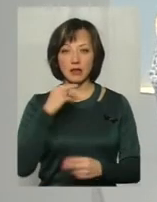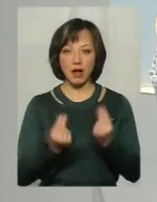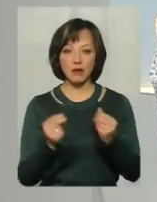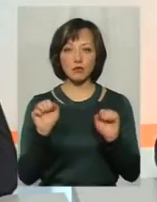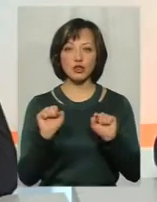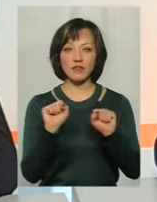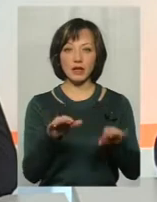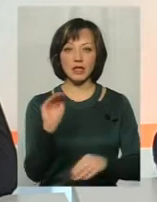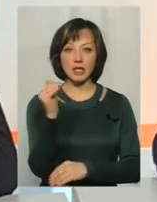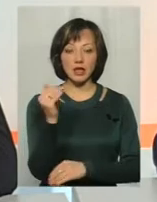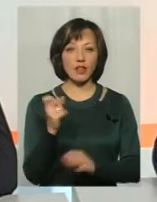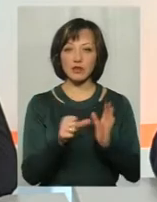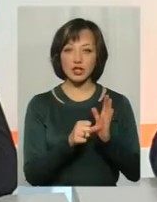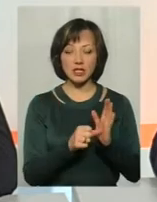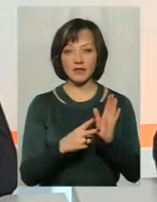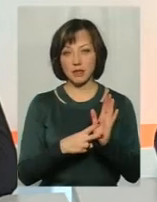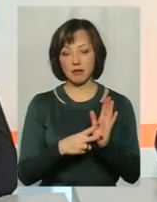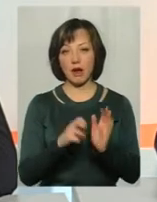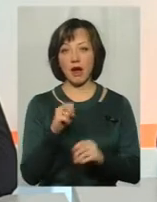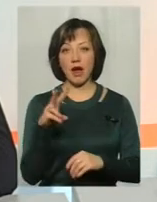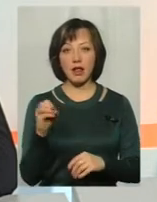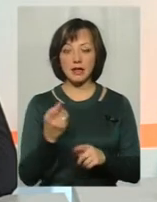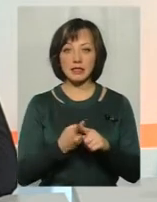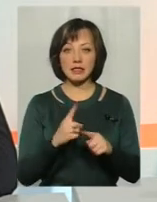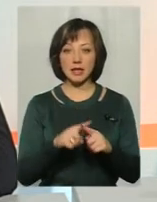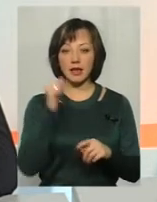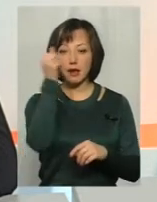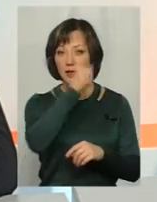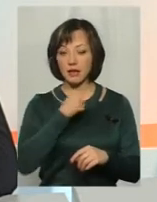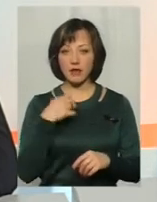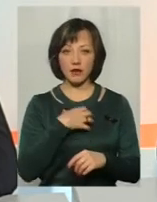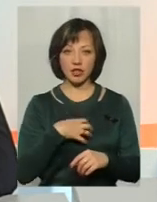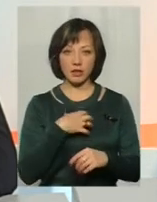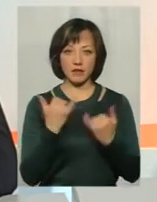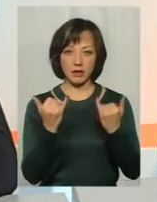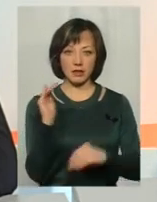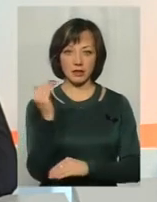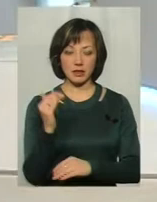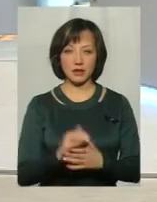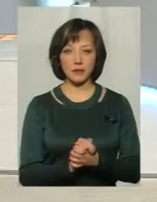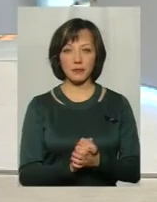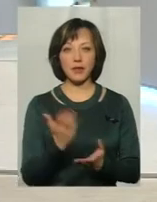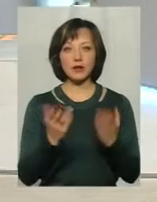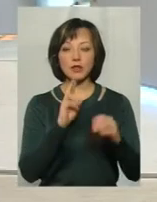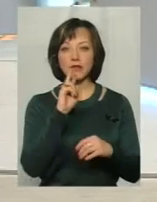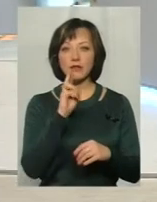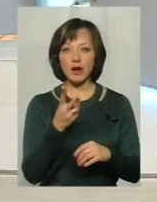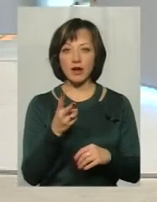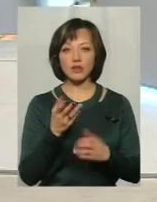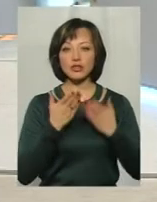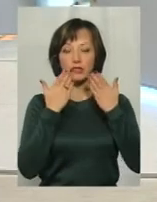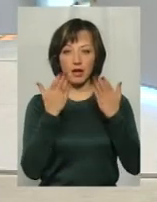Можна віддати дитину не в 6 років, а в 7. Але цей рік дуже важливий для дитини. А якщо в 2 роки дитина вже